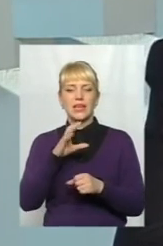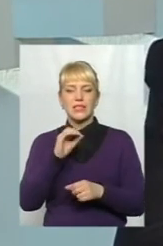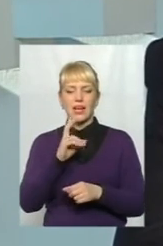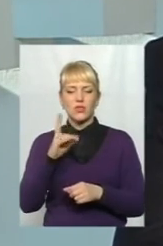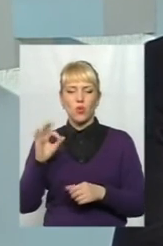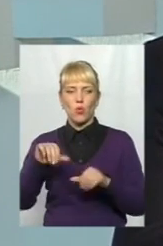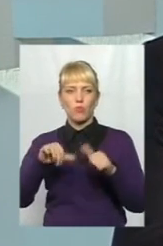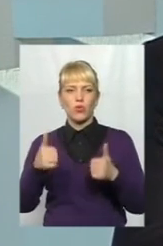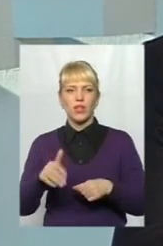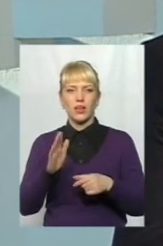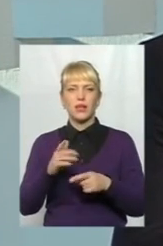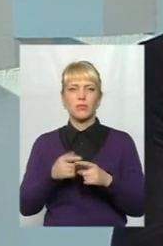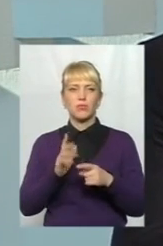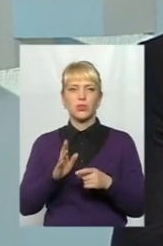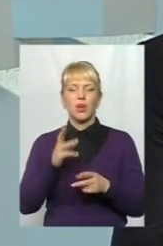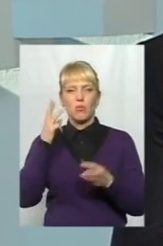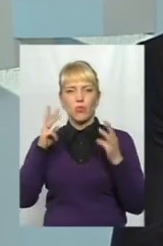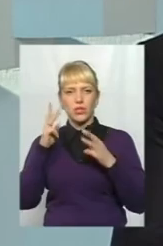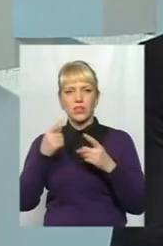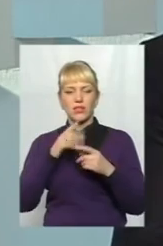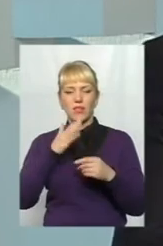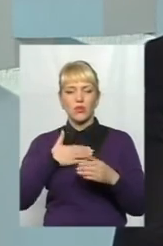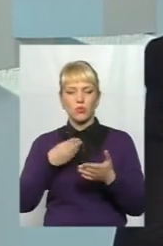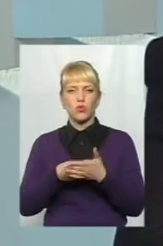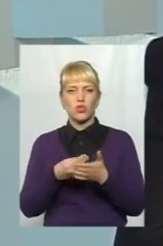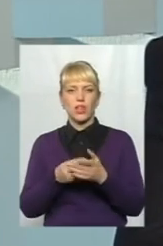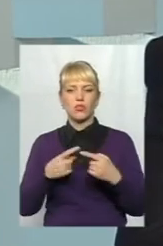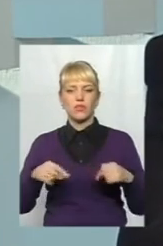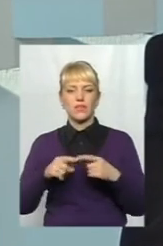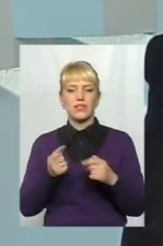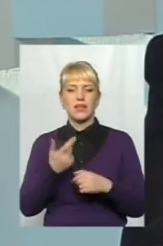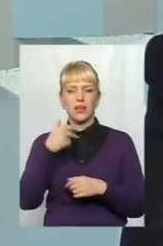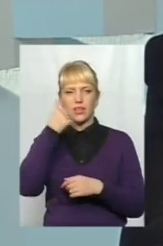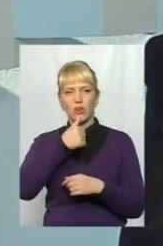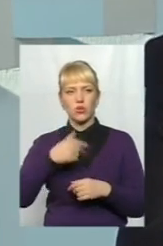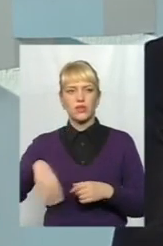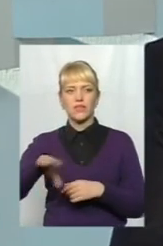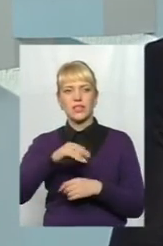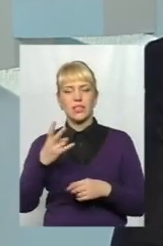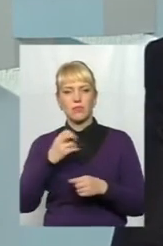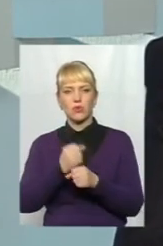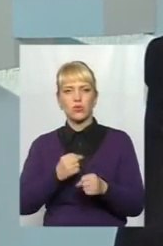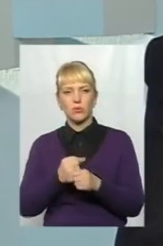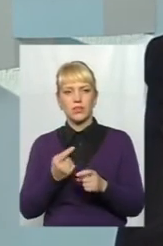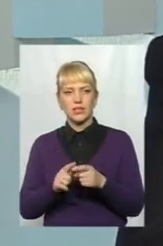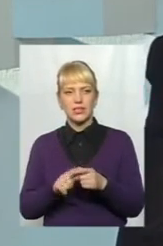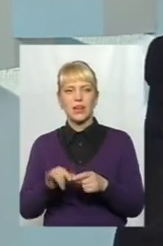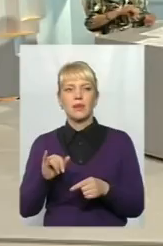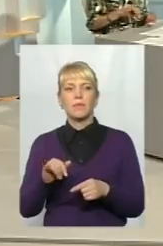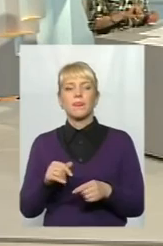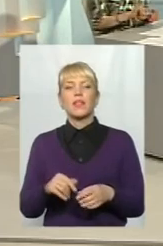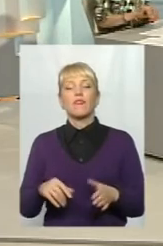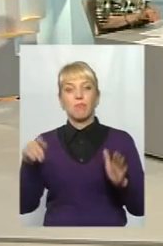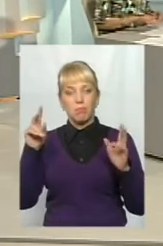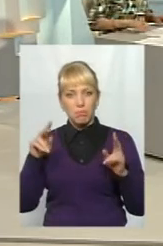і термодернізація нашої бюджетної сфери. За кілька років потрібно все зробити. Тобто, в